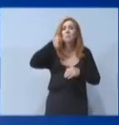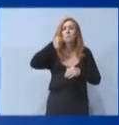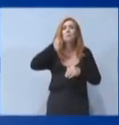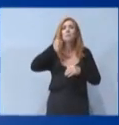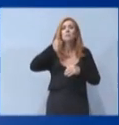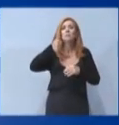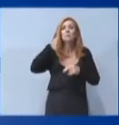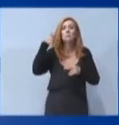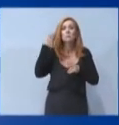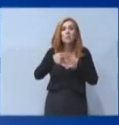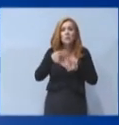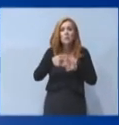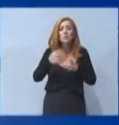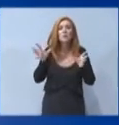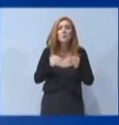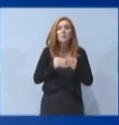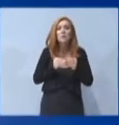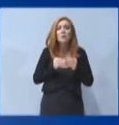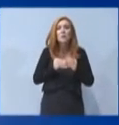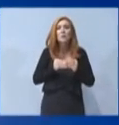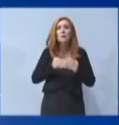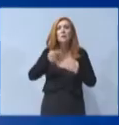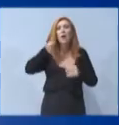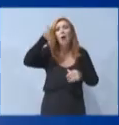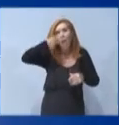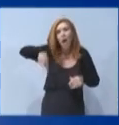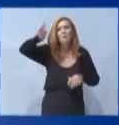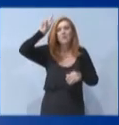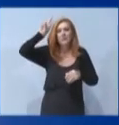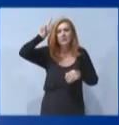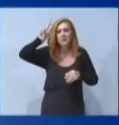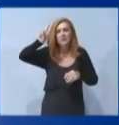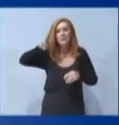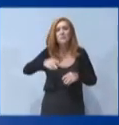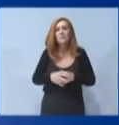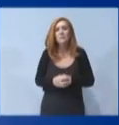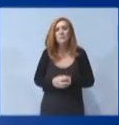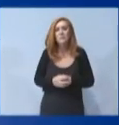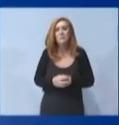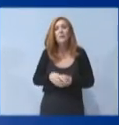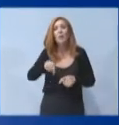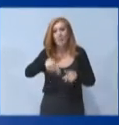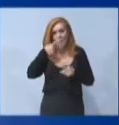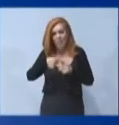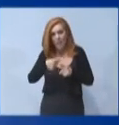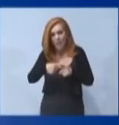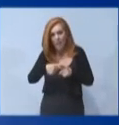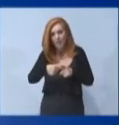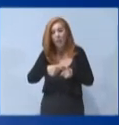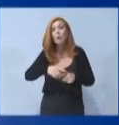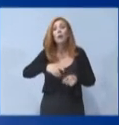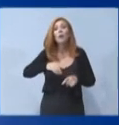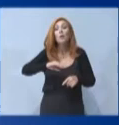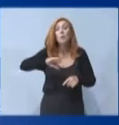πάνω απ' όλα στις αυξήσεις στις θημές του ρεύματος. Ειδικά για αυτό το θέμα. Η Ελλάδα είναι η πρώτη